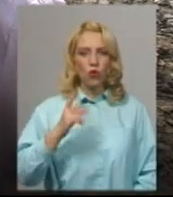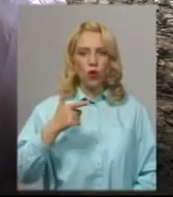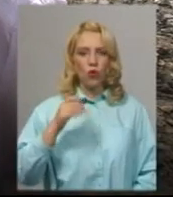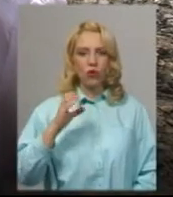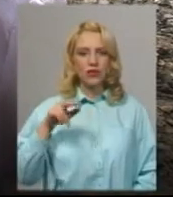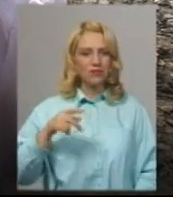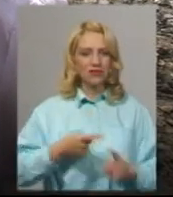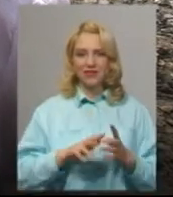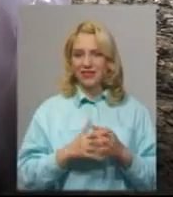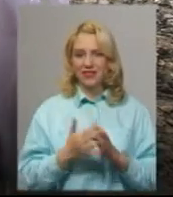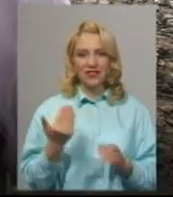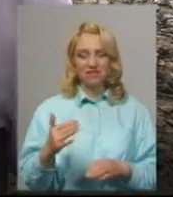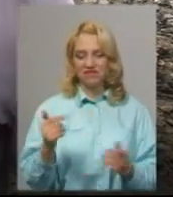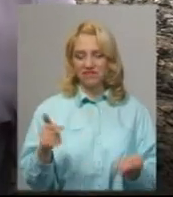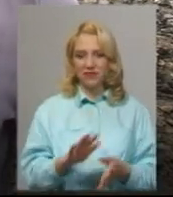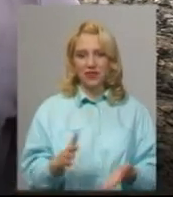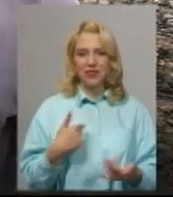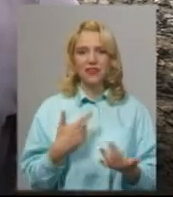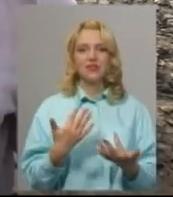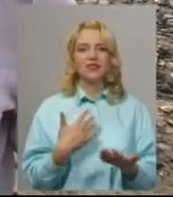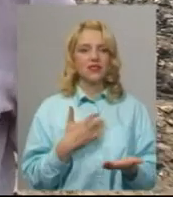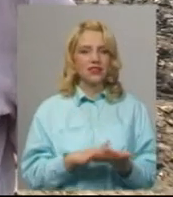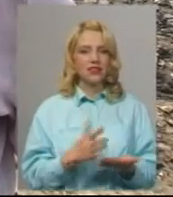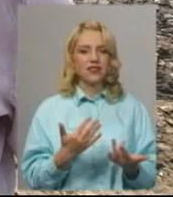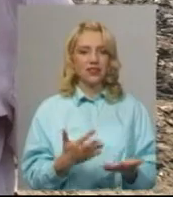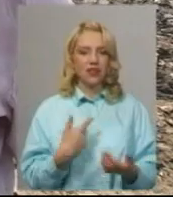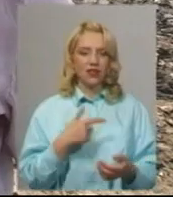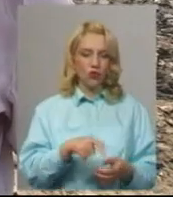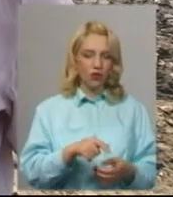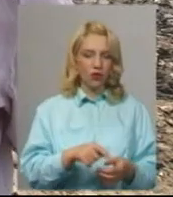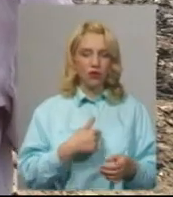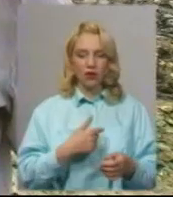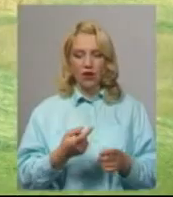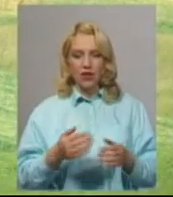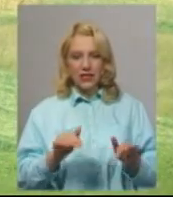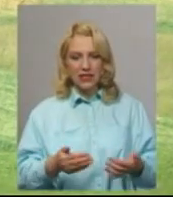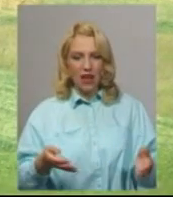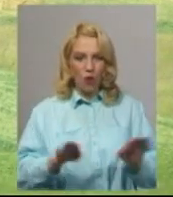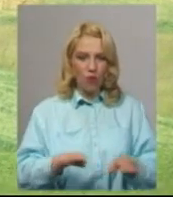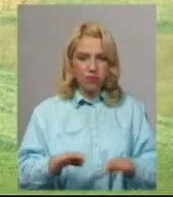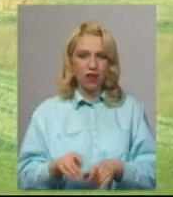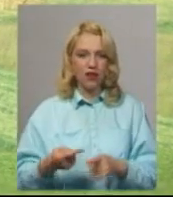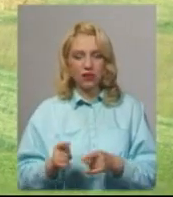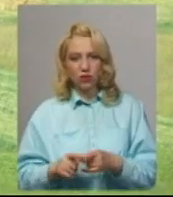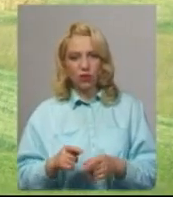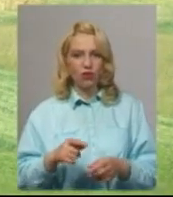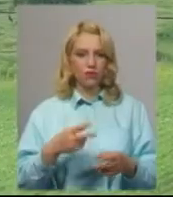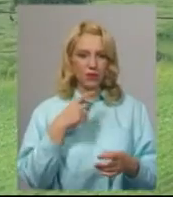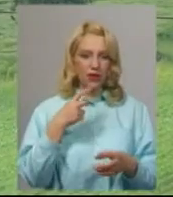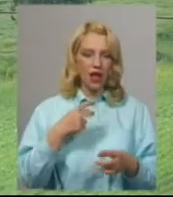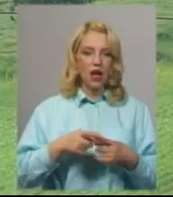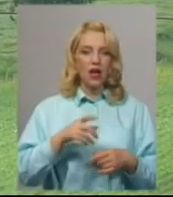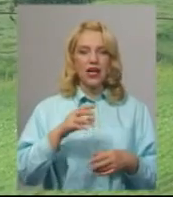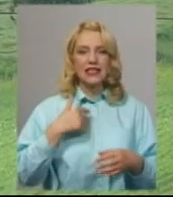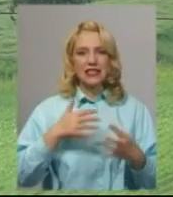сільське сміття. В нас в селі скільки того сміття? В нас так, то перегнило, то закопали. Сміття з села, говорить, жінка вивозять